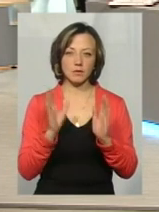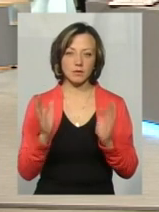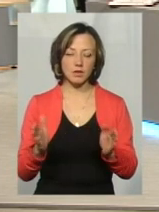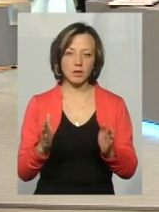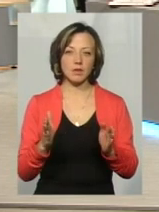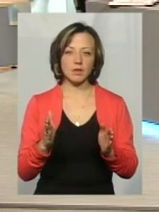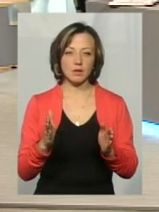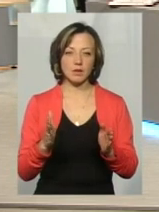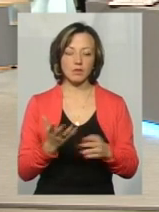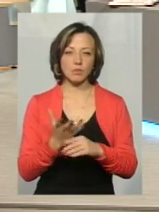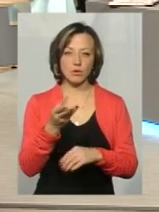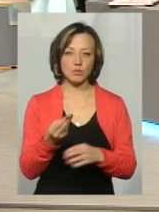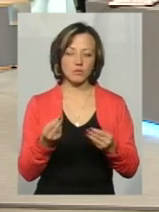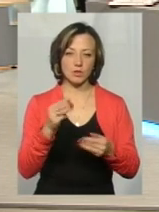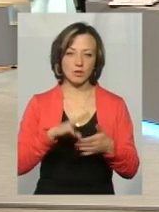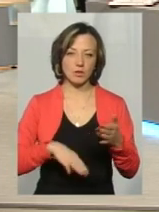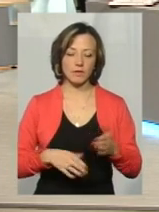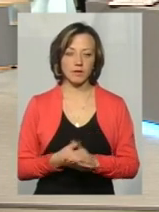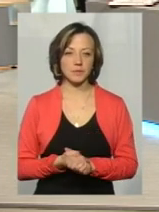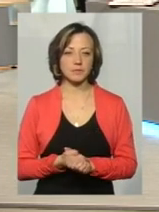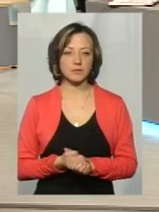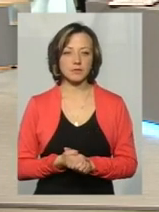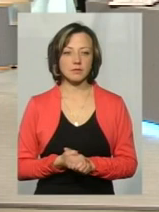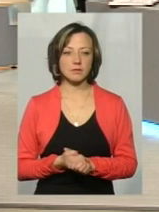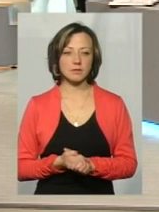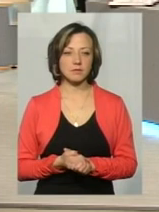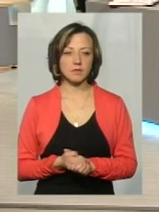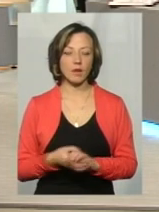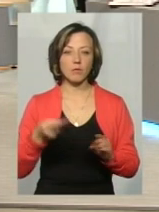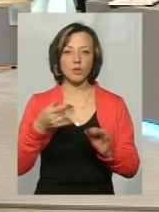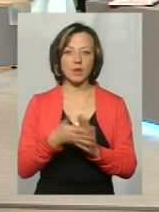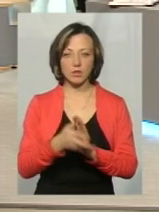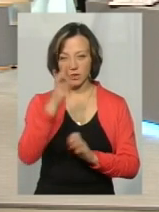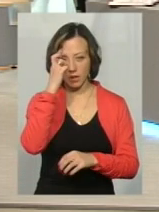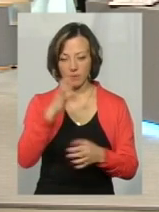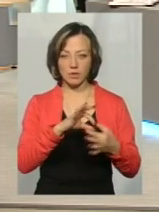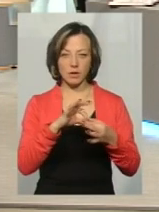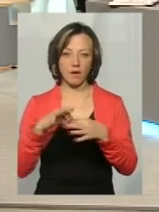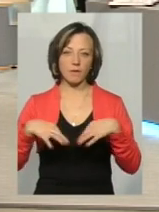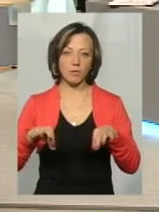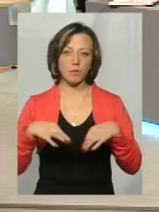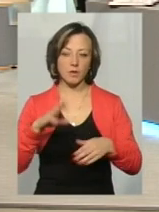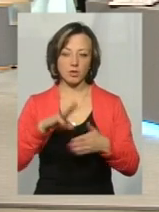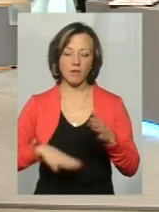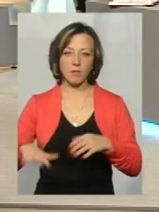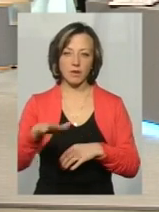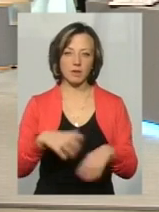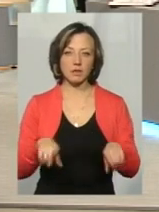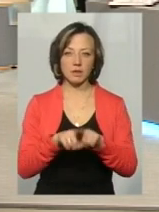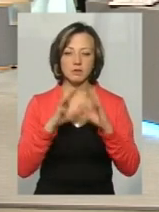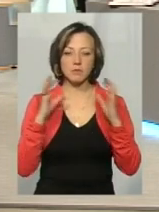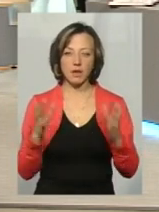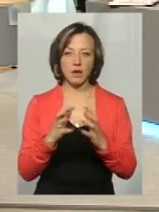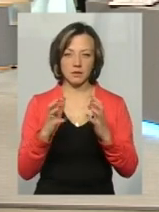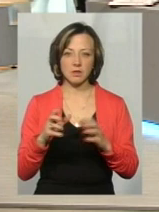і буде вже сплочувати кошти, потрачені державою на доставку даного автомобіля, на евакуацію його на арешт майданчику. Так же само за зберігання